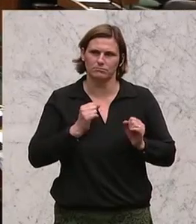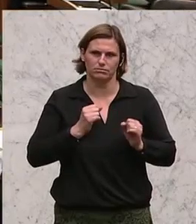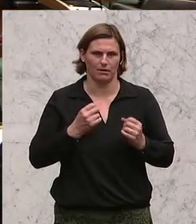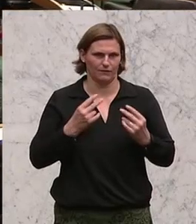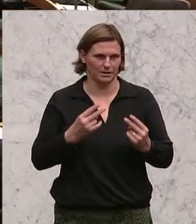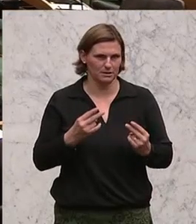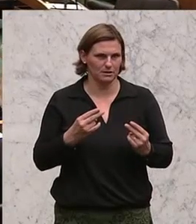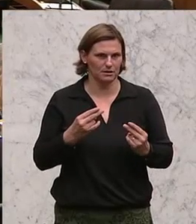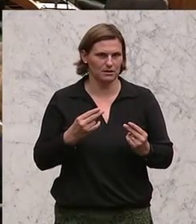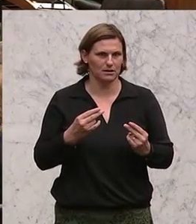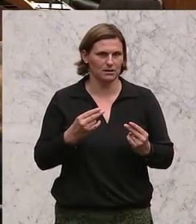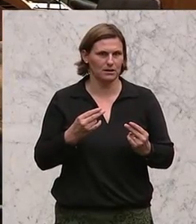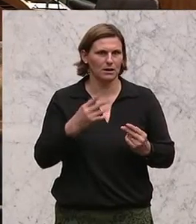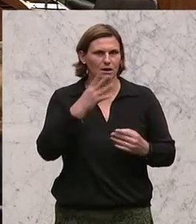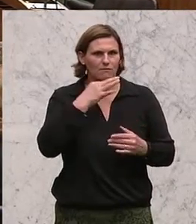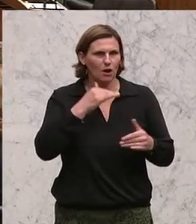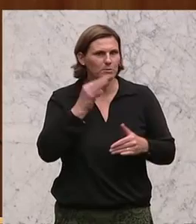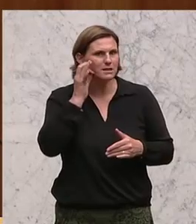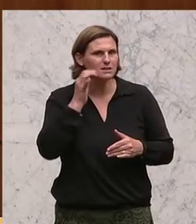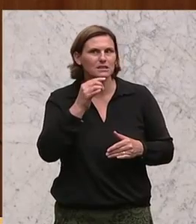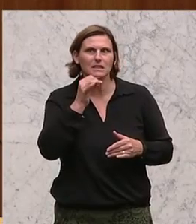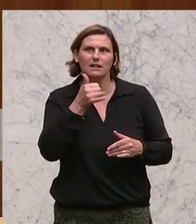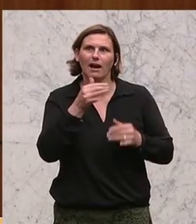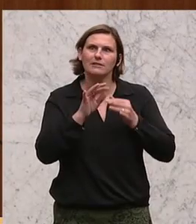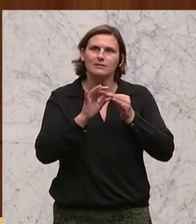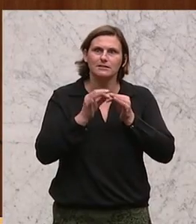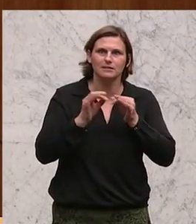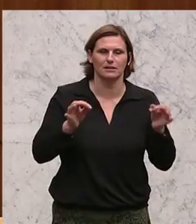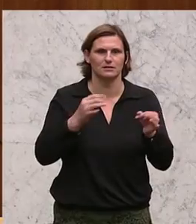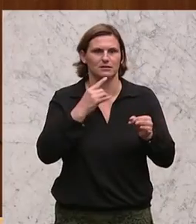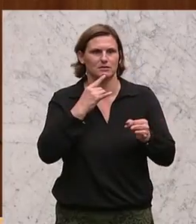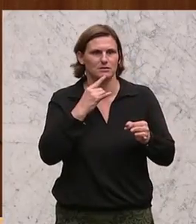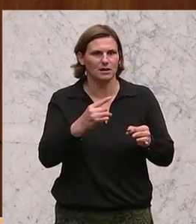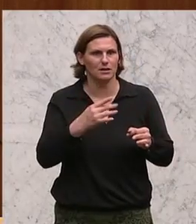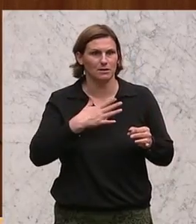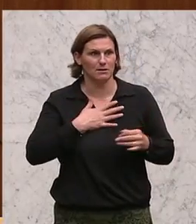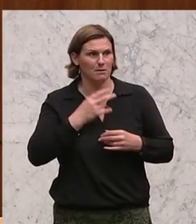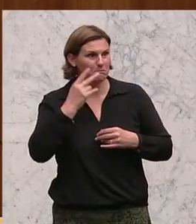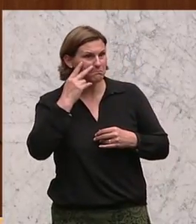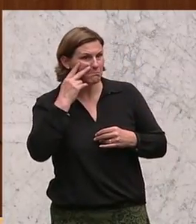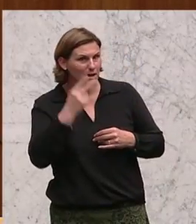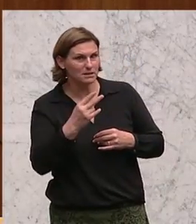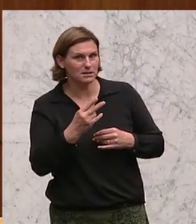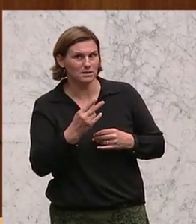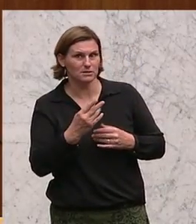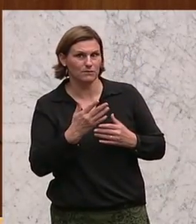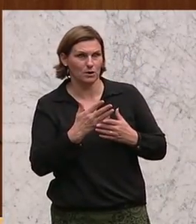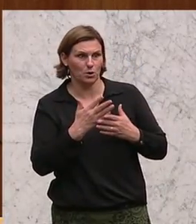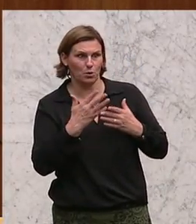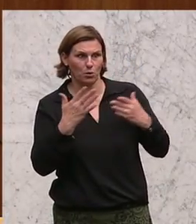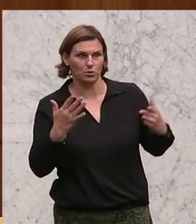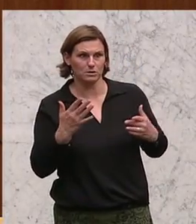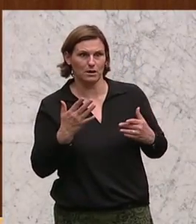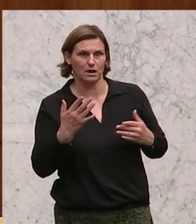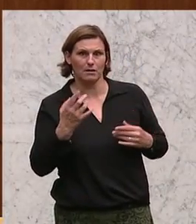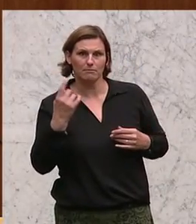Und zwar die Frau Ministerin hat es nicht mit einem Satz der Mühe wertgefunden, auf die aus meiner Sicht größte Bedrohung für